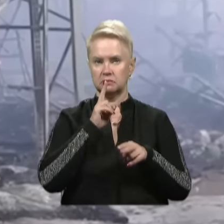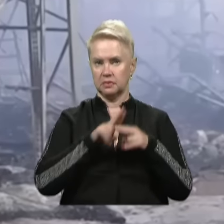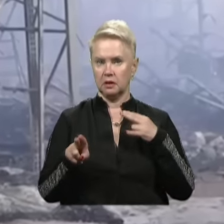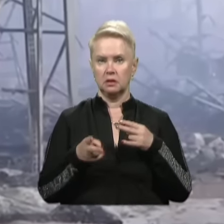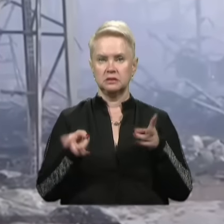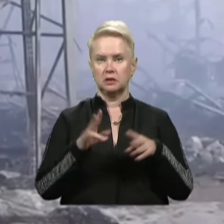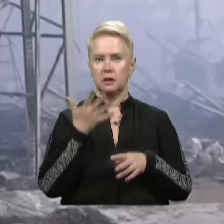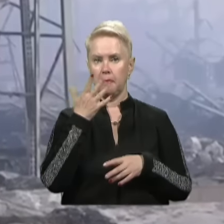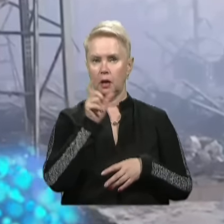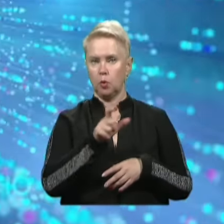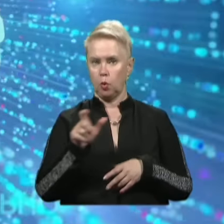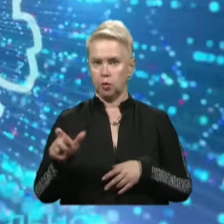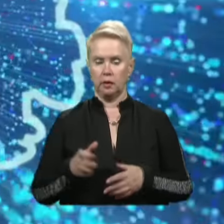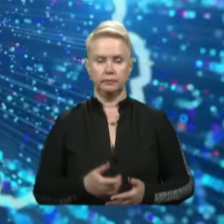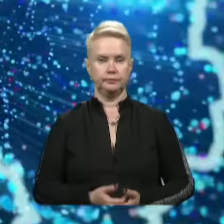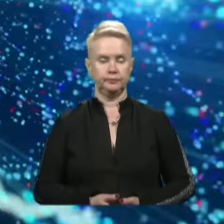залишаються п'ятеро людей.